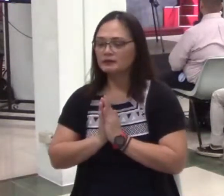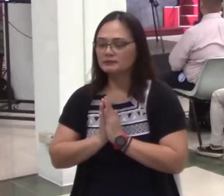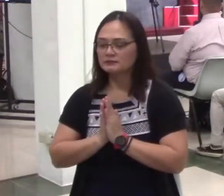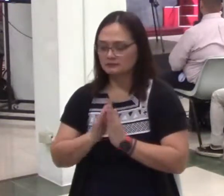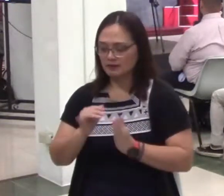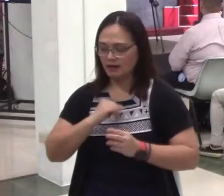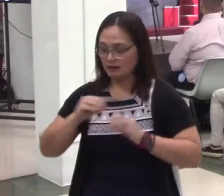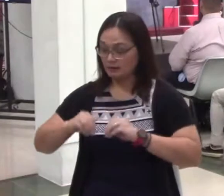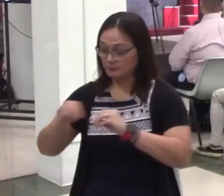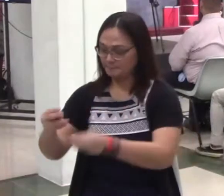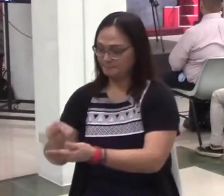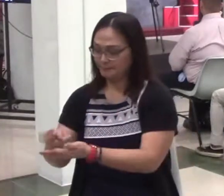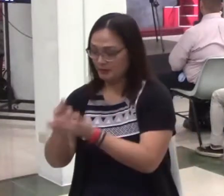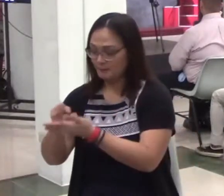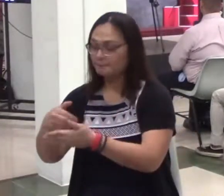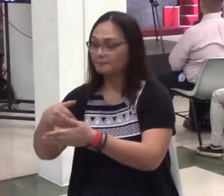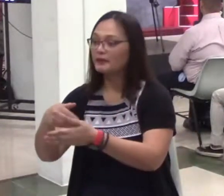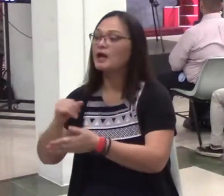Di ba?